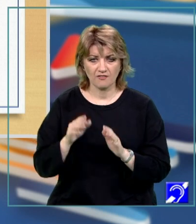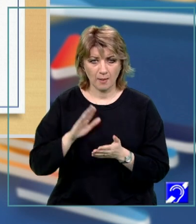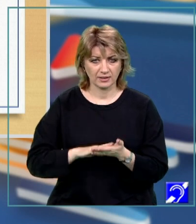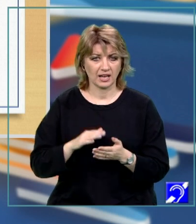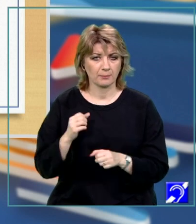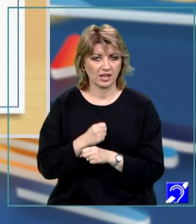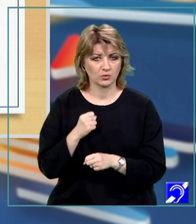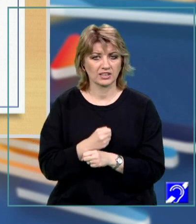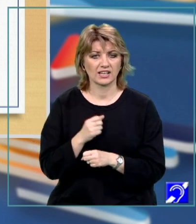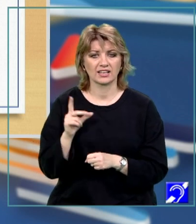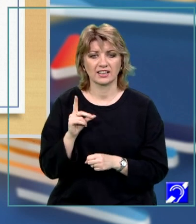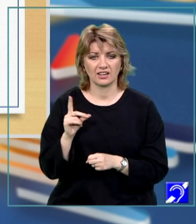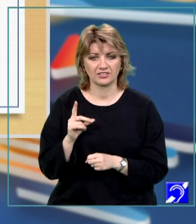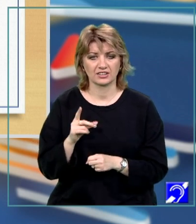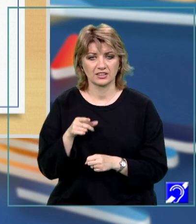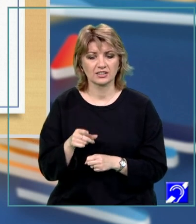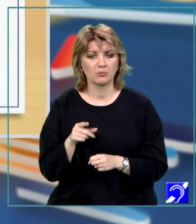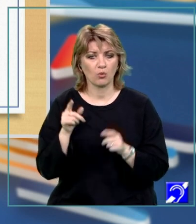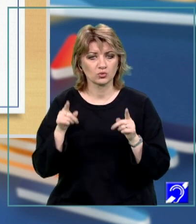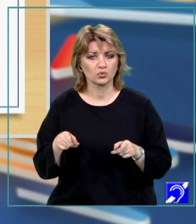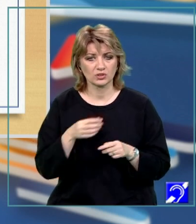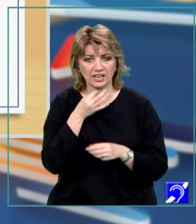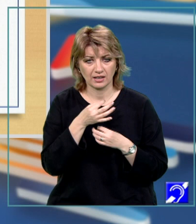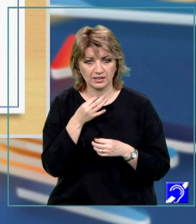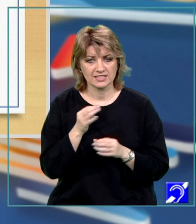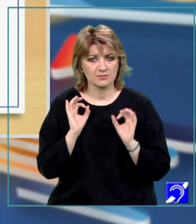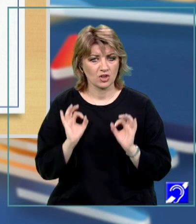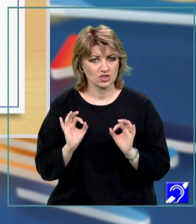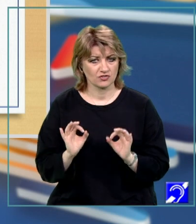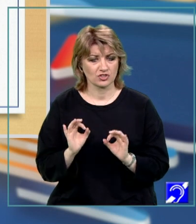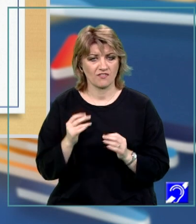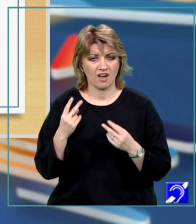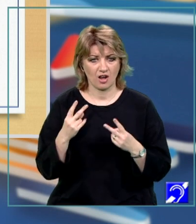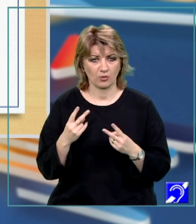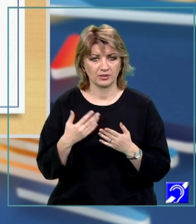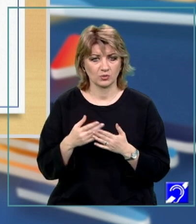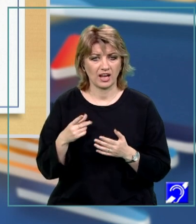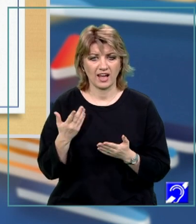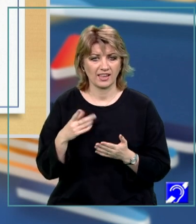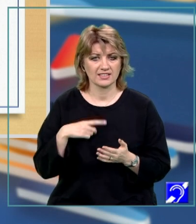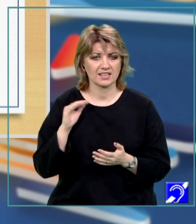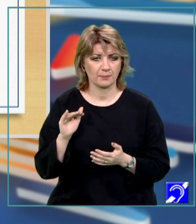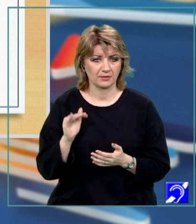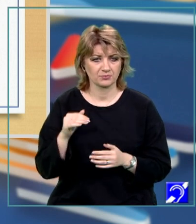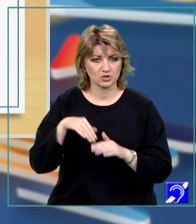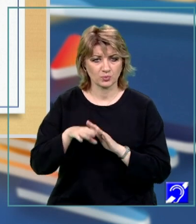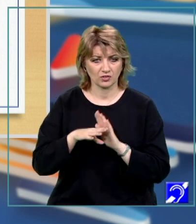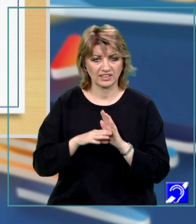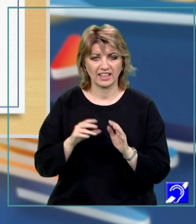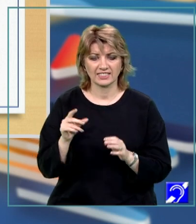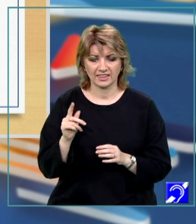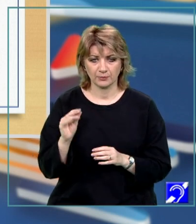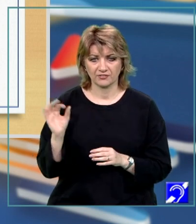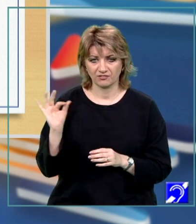prelucrările definite în modulul declarativ specifice valorilor pentru care este apelat. Subprogramele de tip funcție pot fi